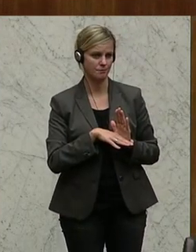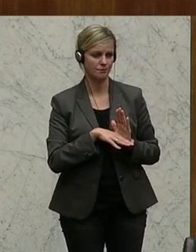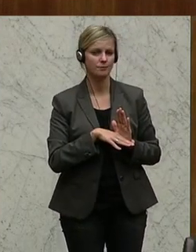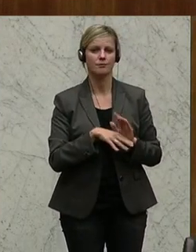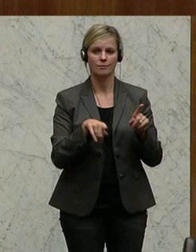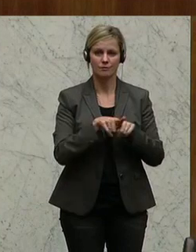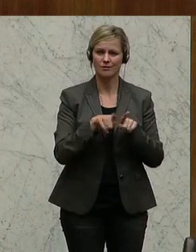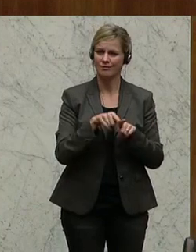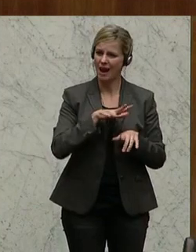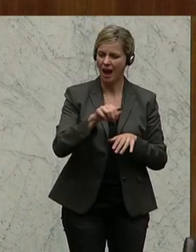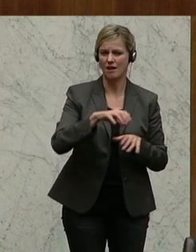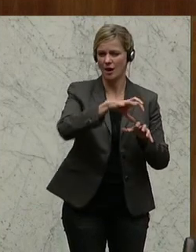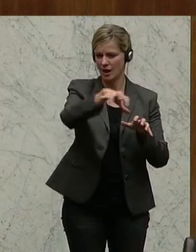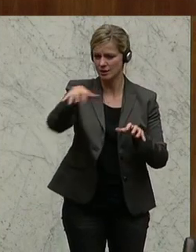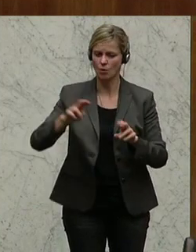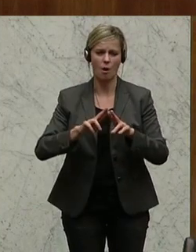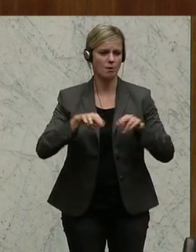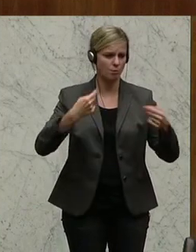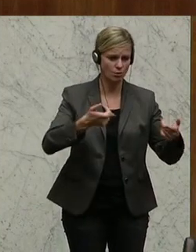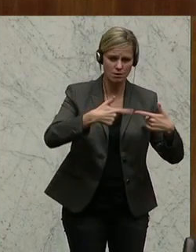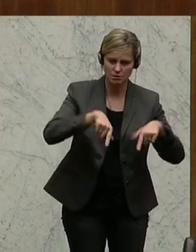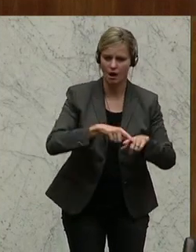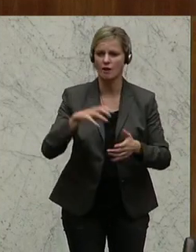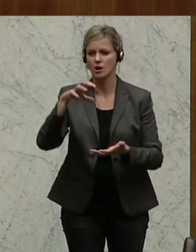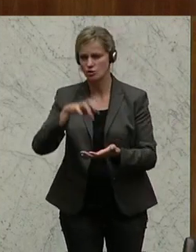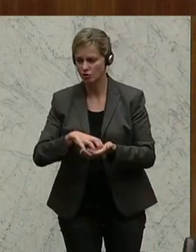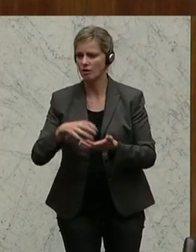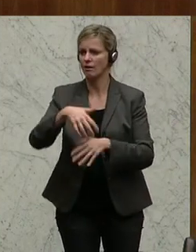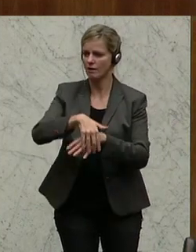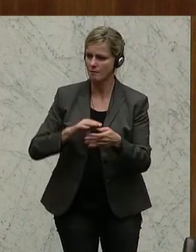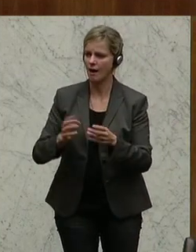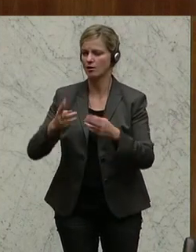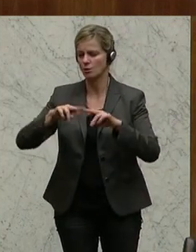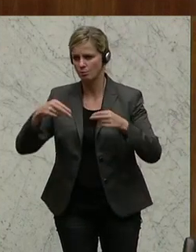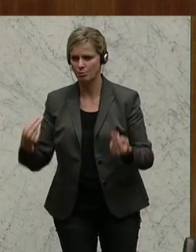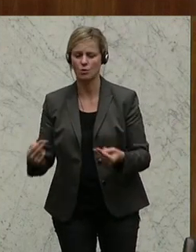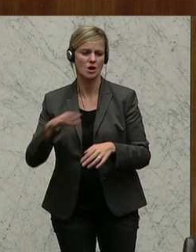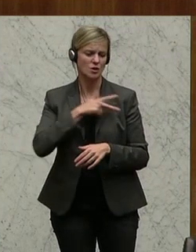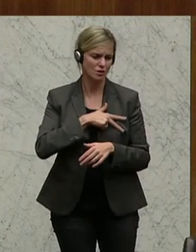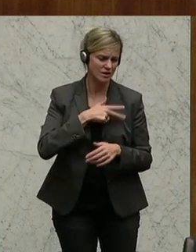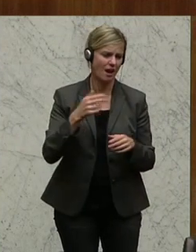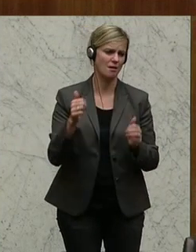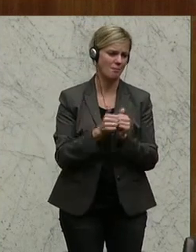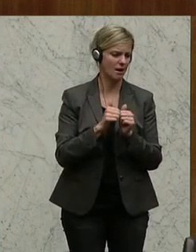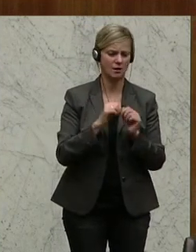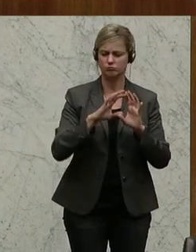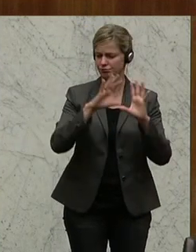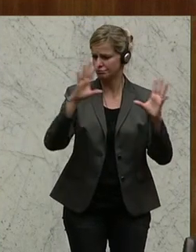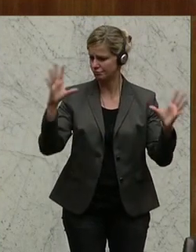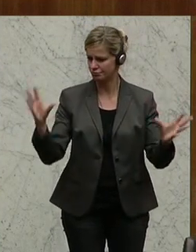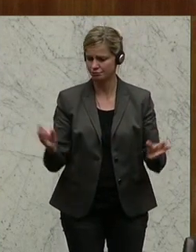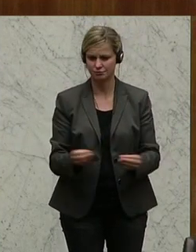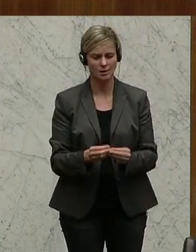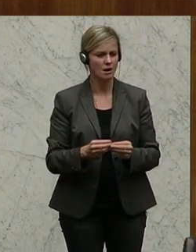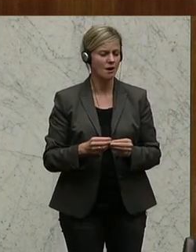Beteiligung aller Ressorts der Bundesländer, des Städte- und Gemeindebundes und der Sozialpartner und mit seiner öffentlichen Online-Konsultation mehrere Tausend